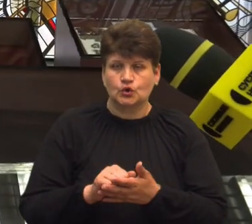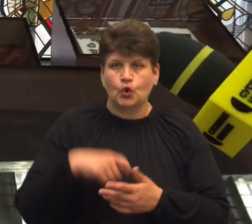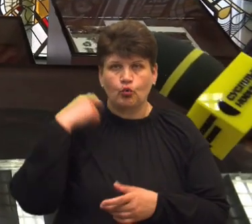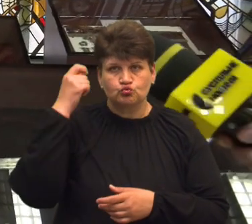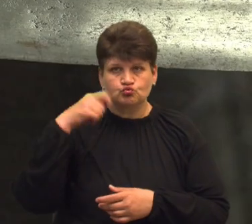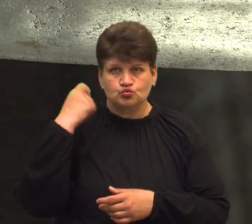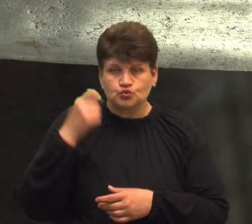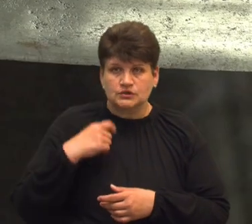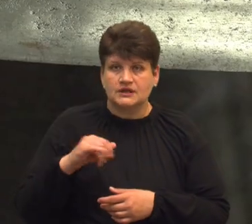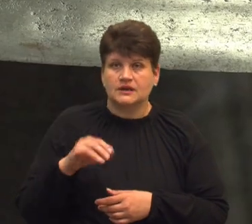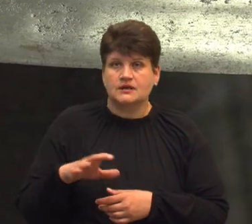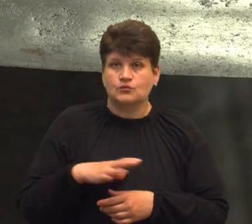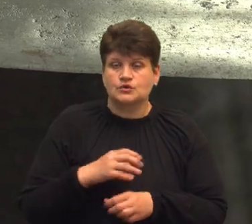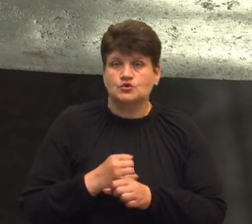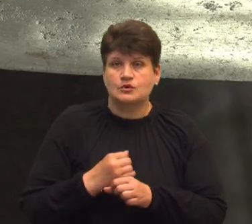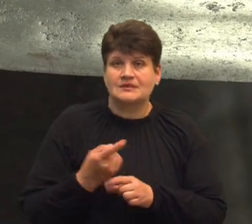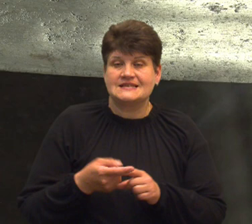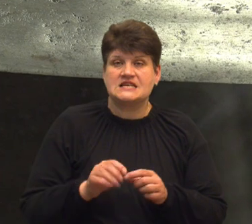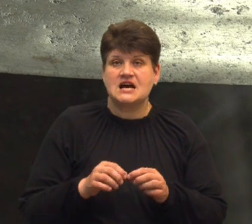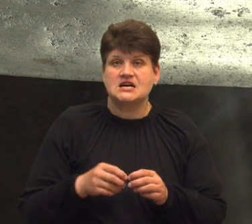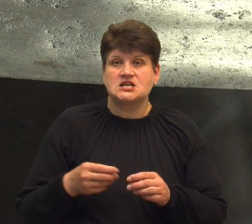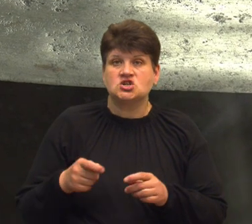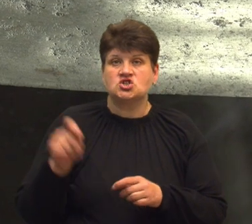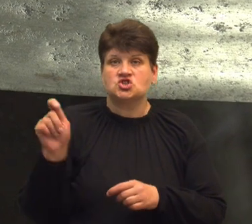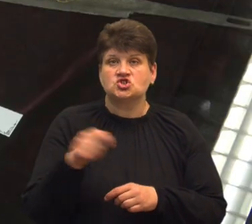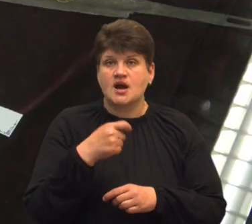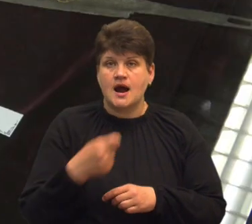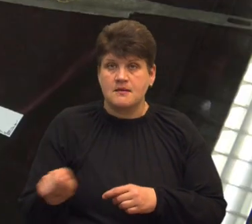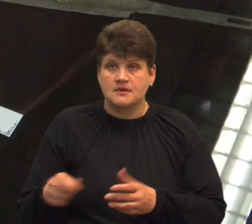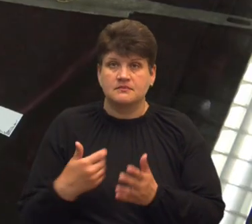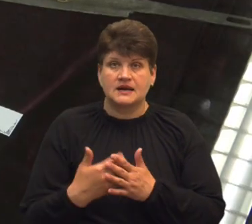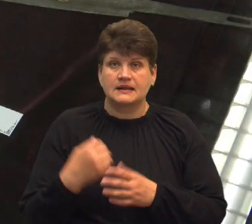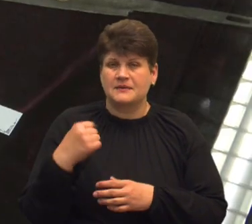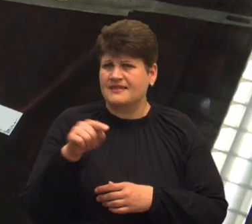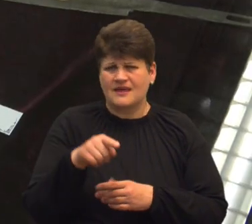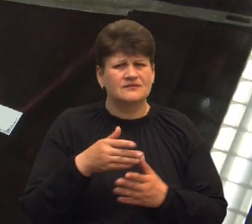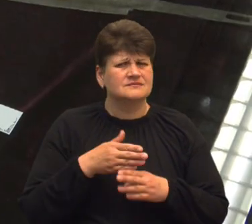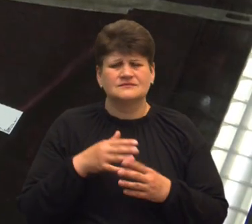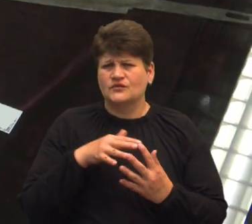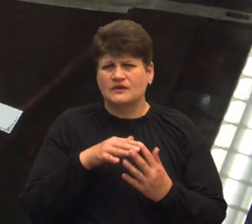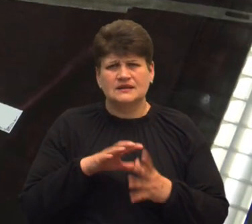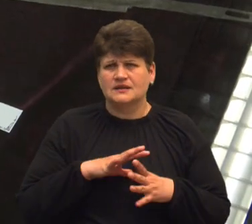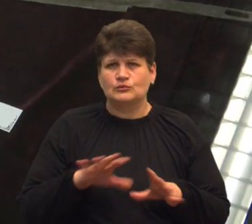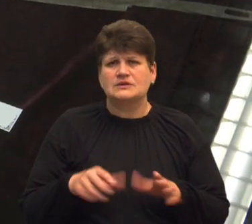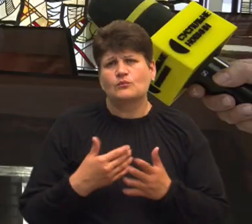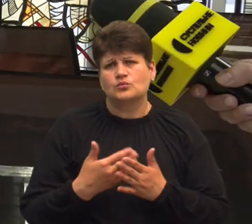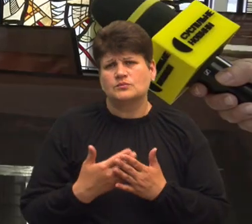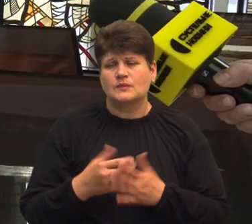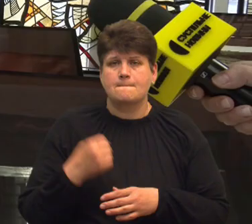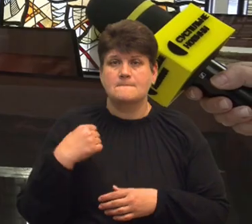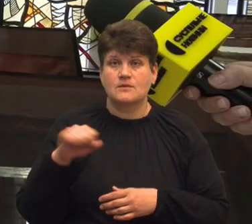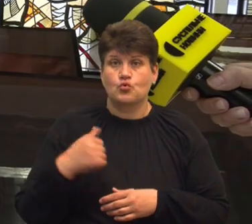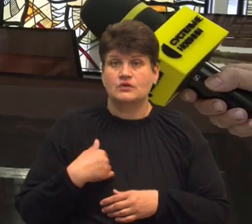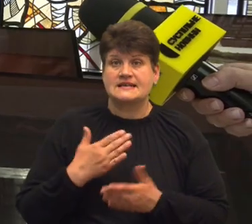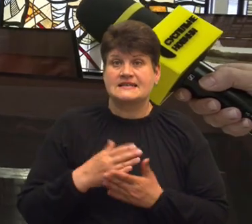відповідно, була вийтана ця шабля, як символ перемоги. Нею не воювали, це символ перемоги. В нас тільки дві